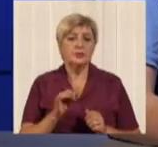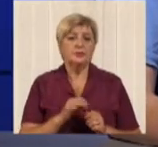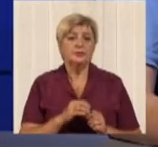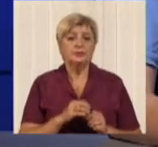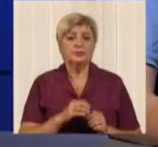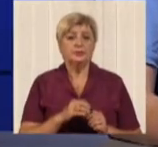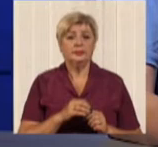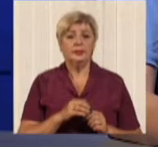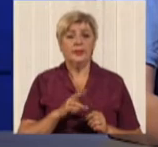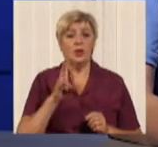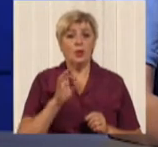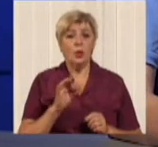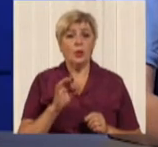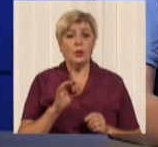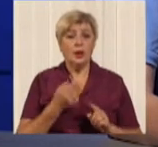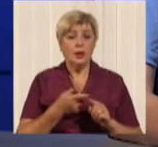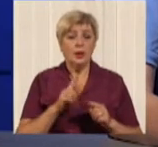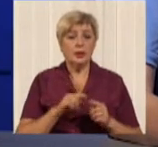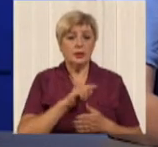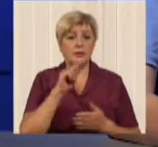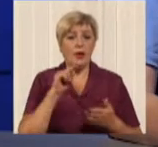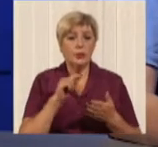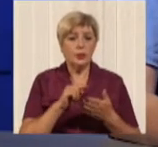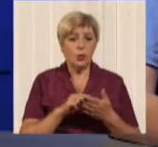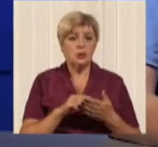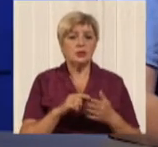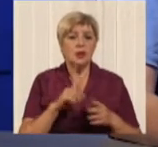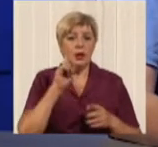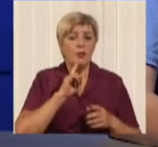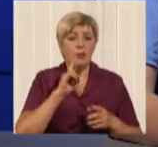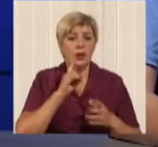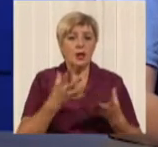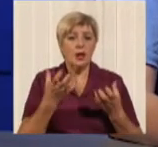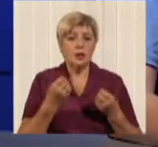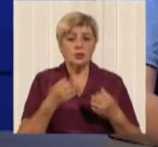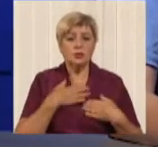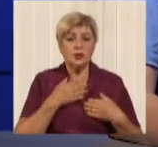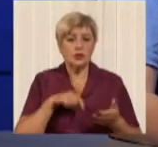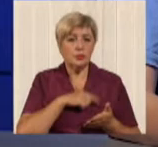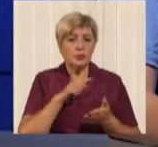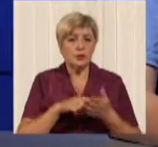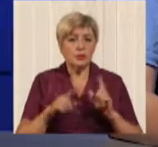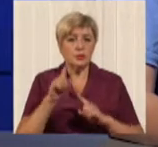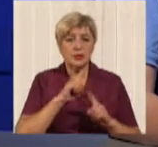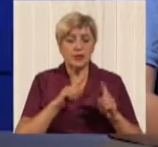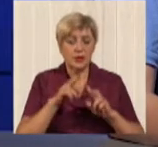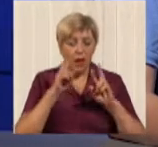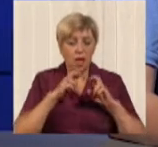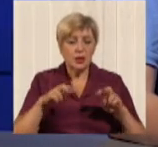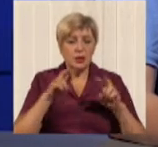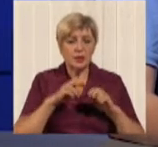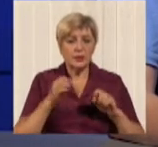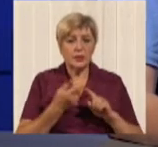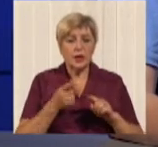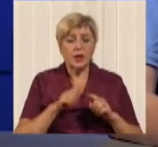благосостоянии. Але, тем не мене, этот вопрос, наскільки мені звісно, он пока ще в нашому городському совєте не розсматривається, так як це дуже